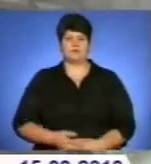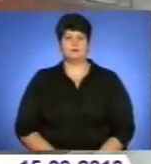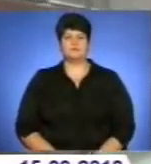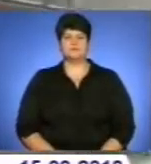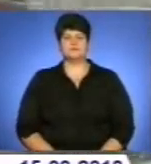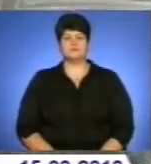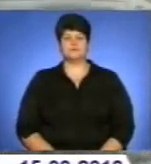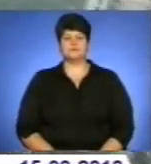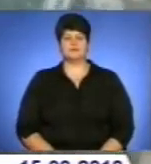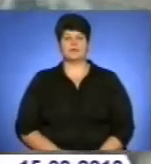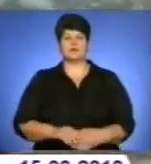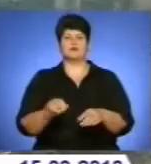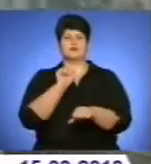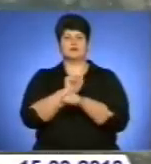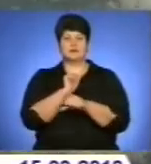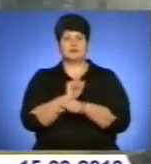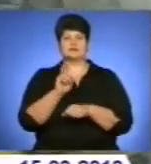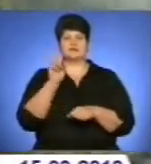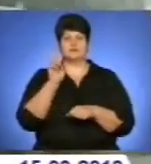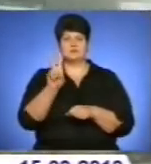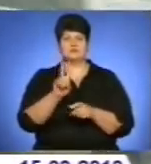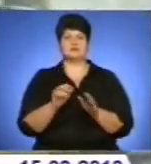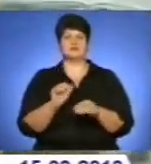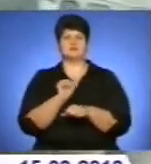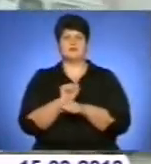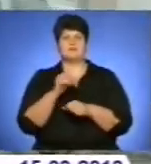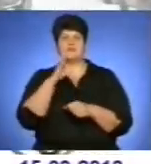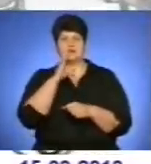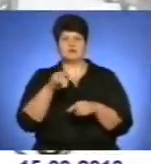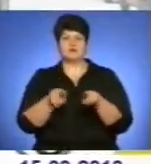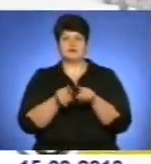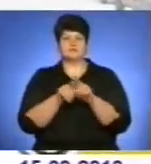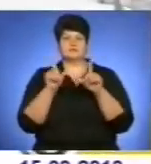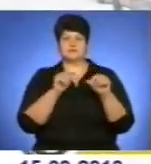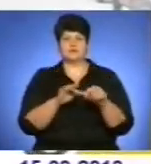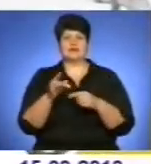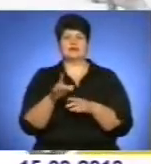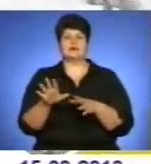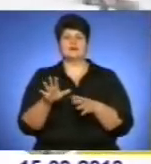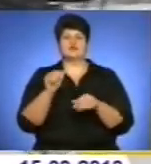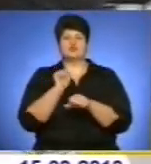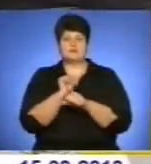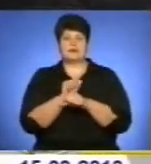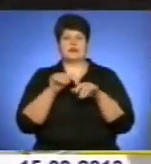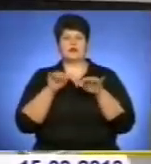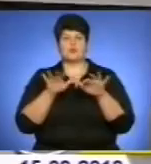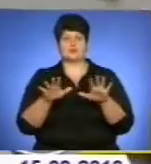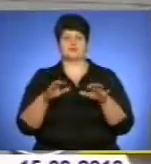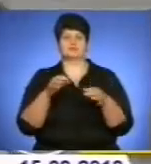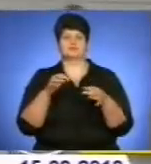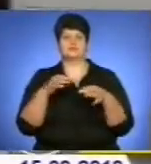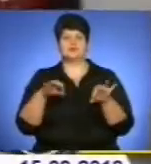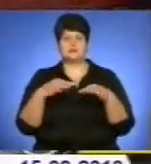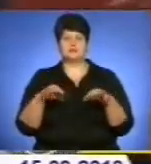управління ДАІ УМВС в області Василь Барановський. Окрім цього, пости ДАІ обмежують рух транспорту на всіх виїздах та в